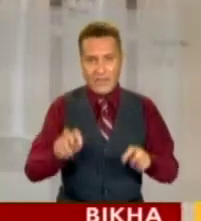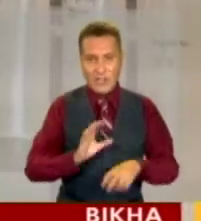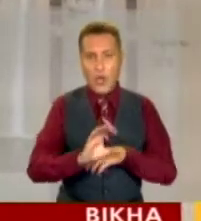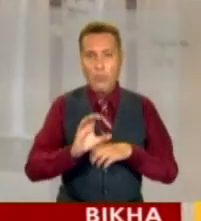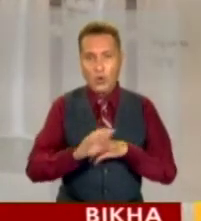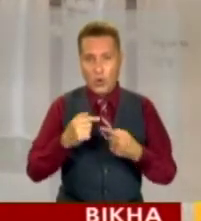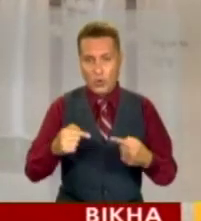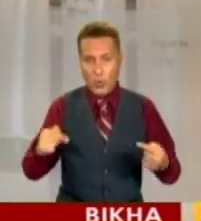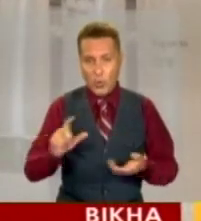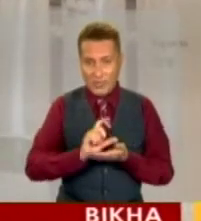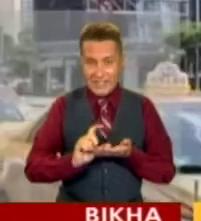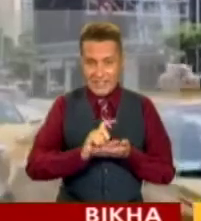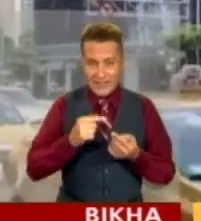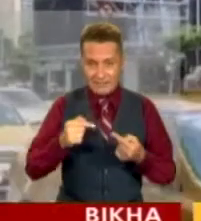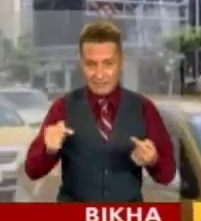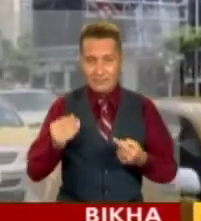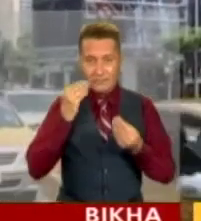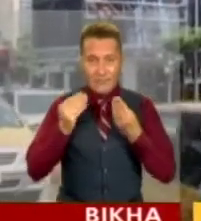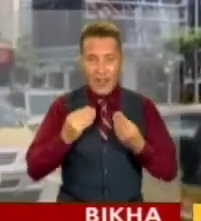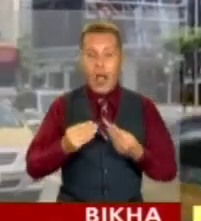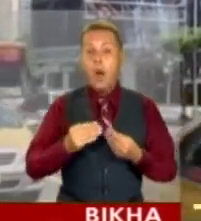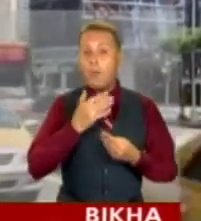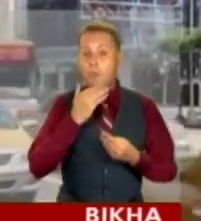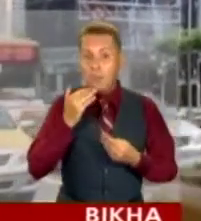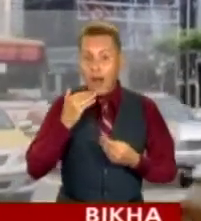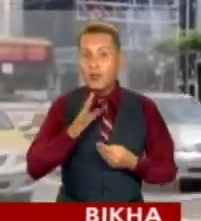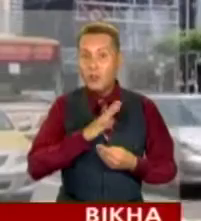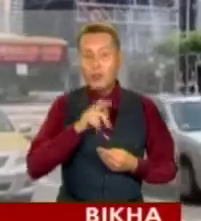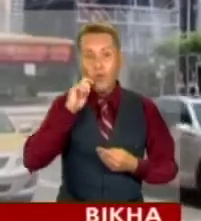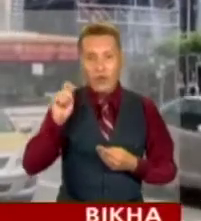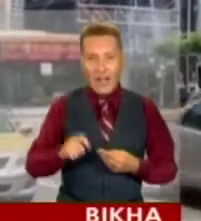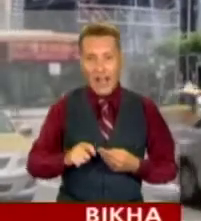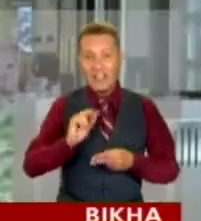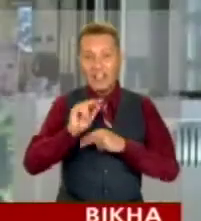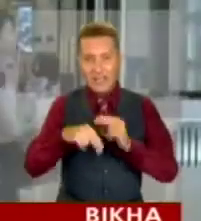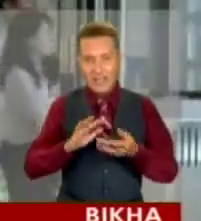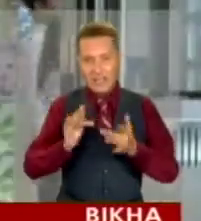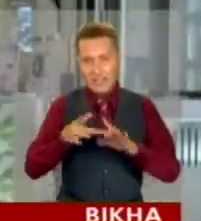Чимало цих косметичних засобів можна було придбати і в Україні, здебільшого через інтернет.